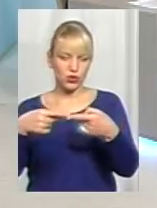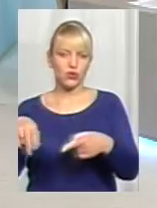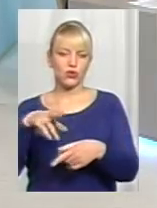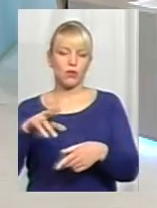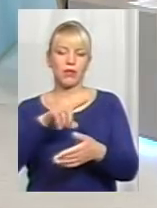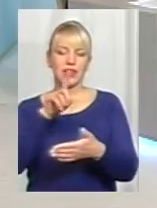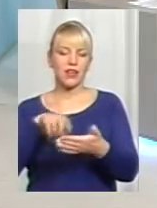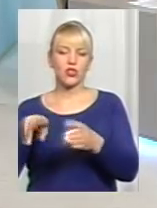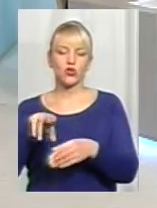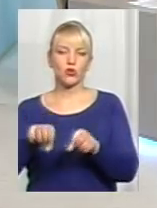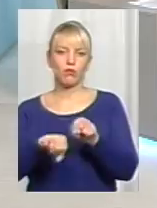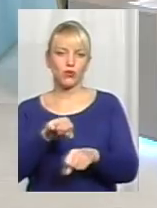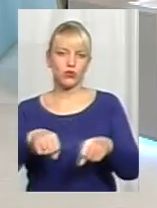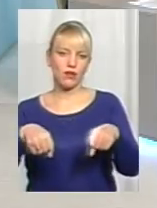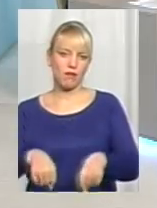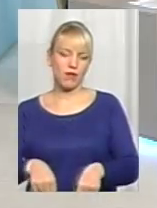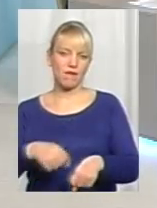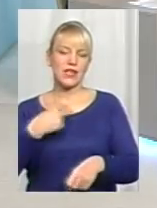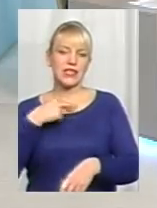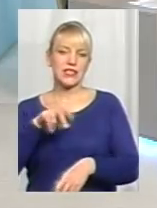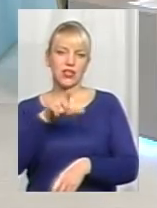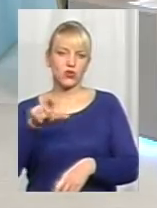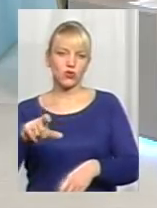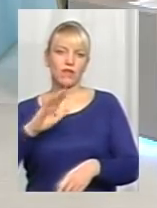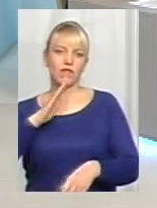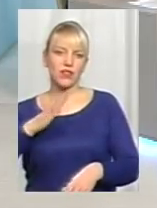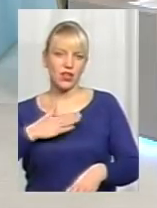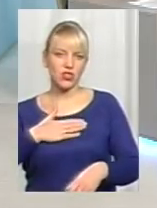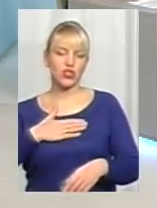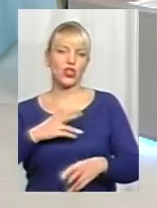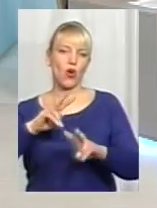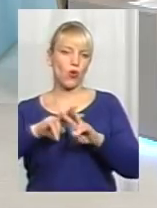порушень прав заслужених в нашій установі замковій не стоїть. Тим більше.